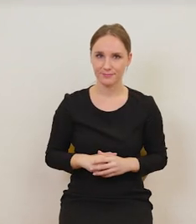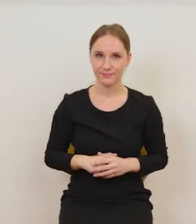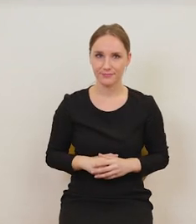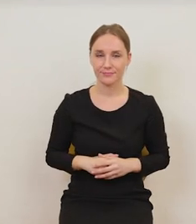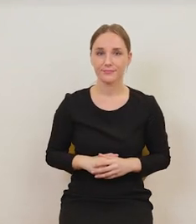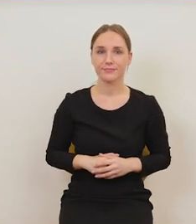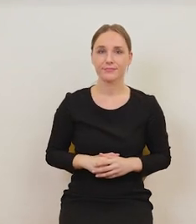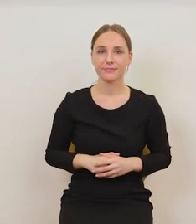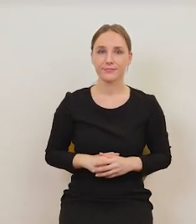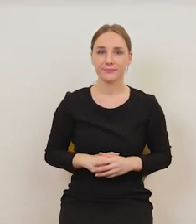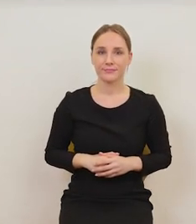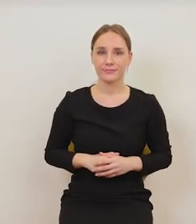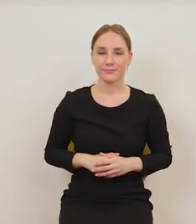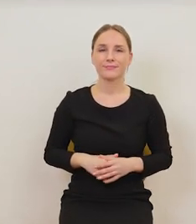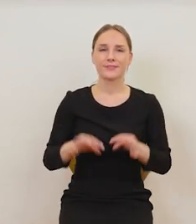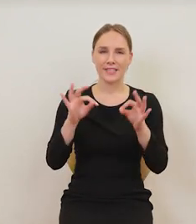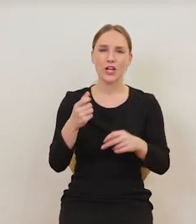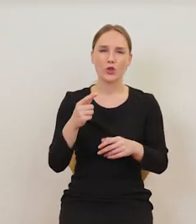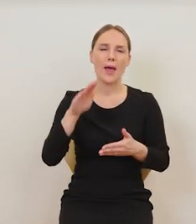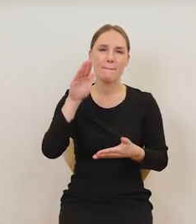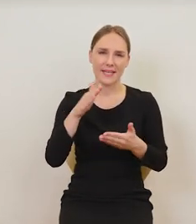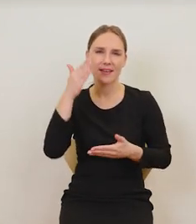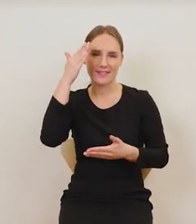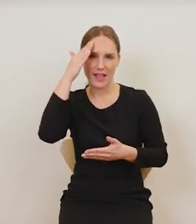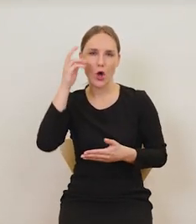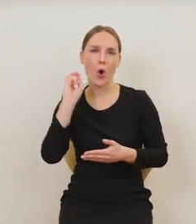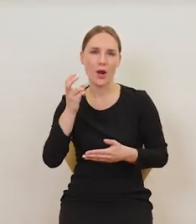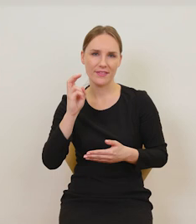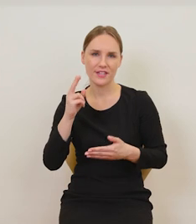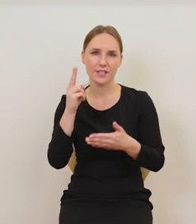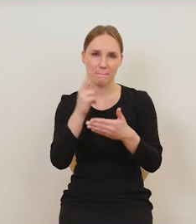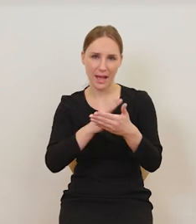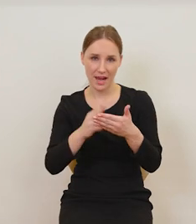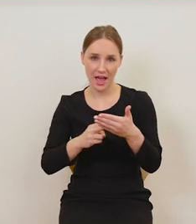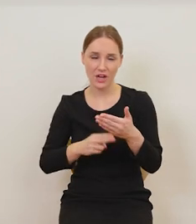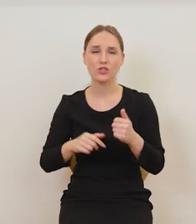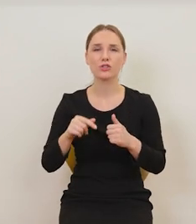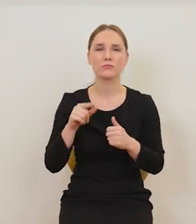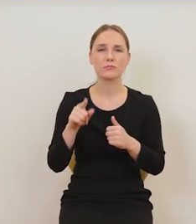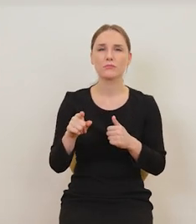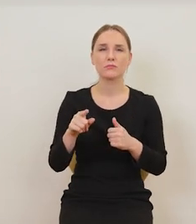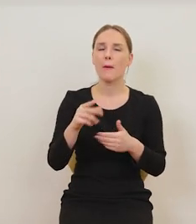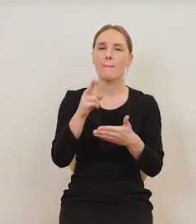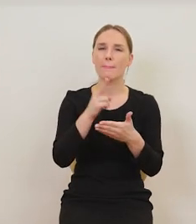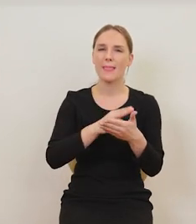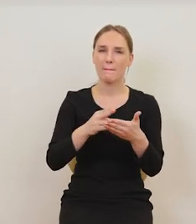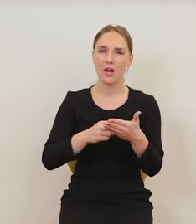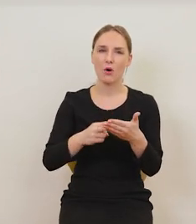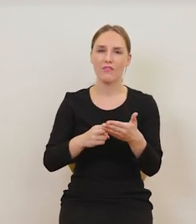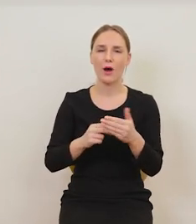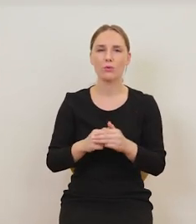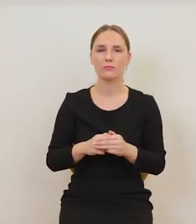trochę mniej znanego holenderskiego malarza, który namalował obraz symboliczna,